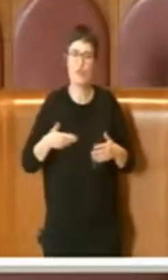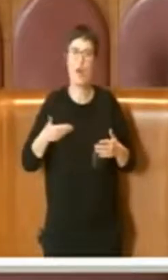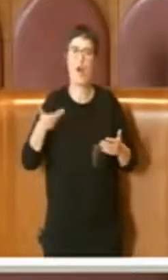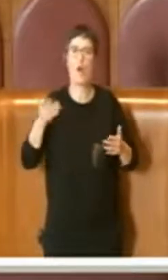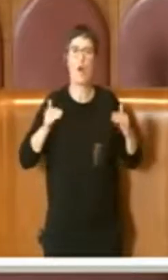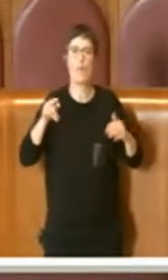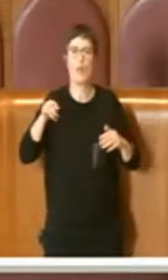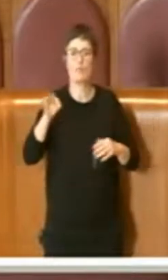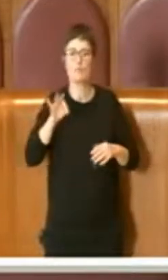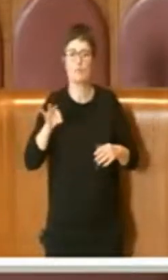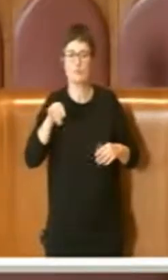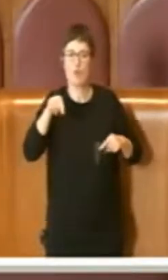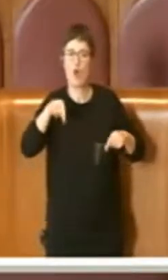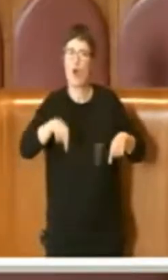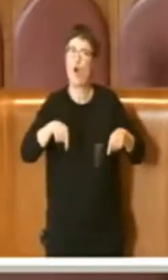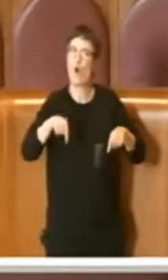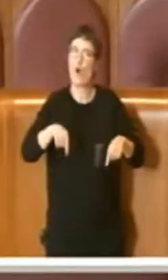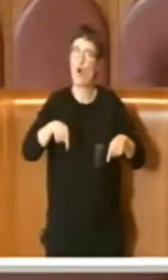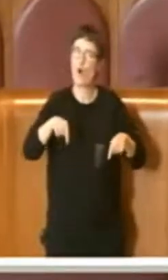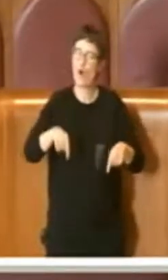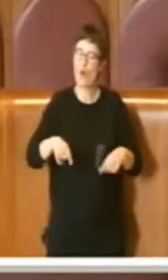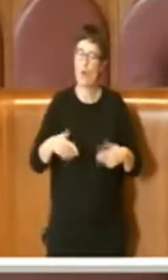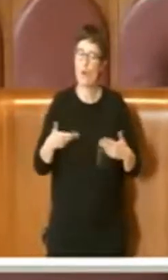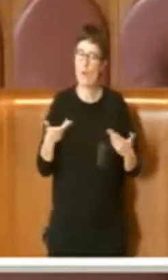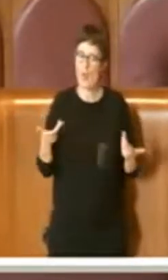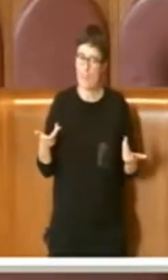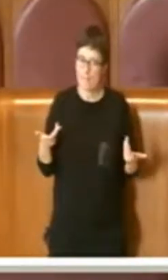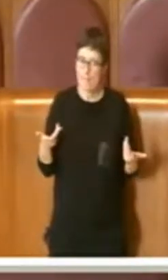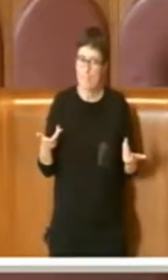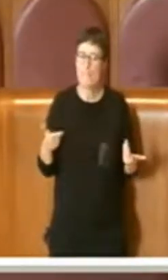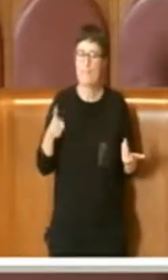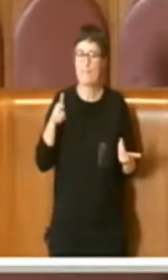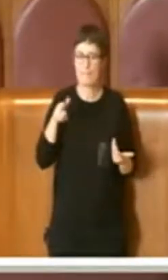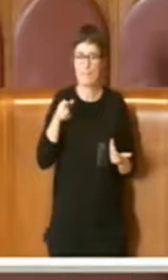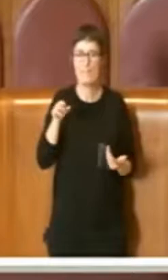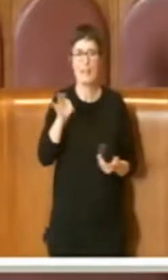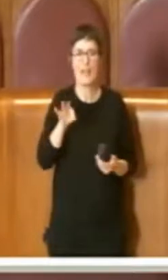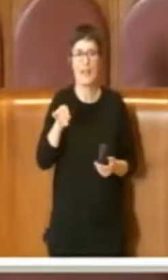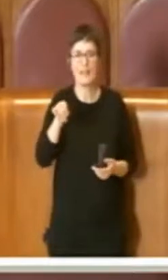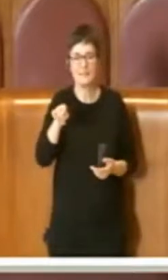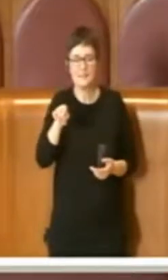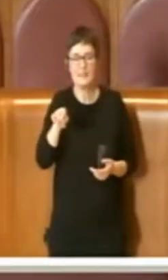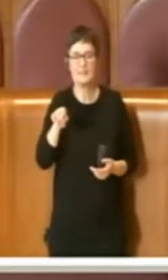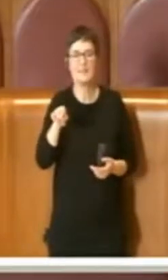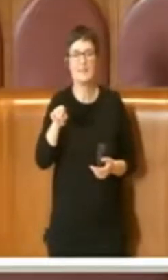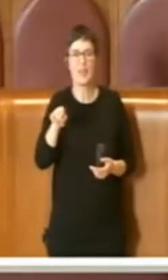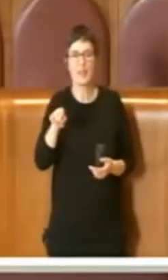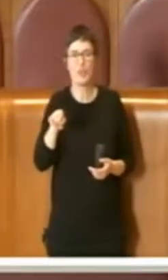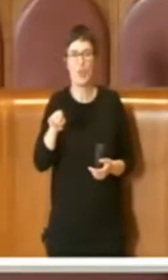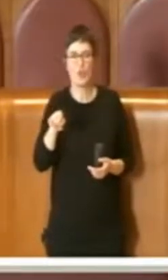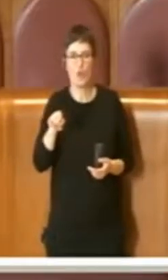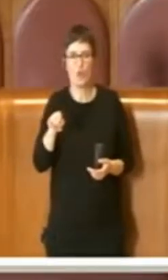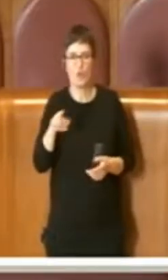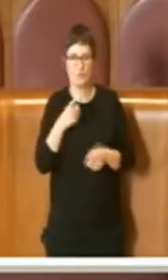purtroppo precario tra l'ecosistema e la biodiversità, perciò tra uomo e natura.